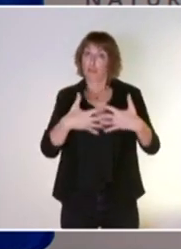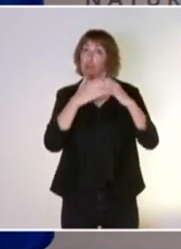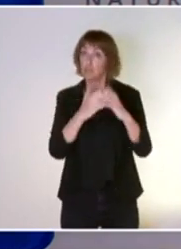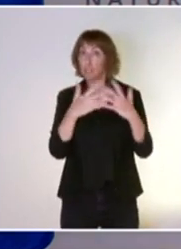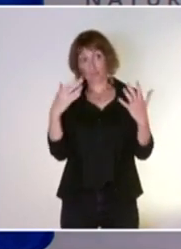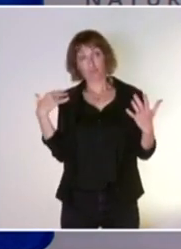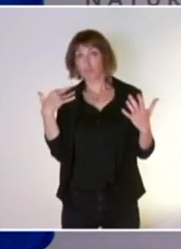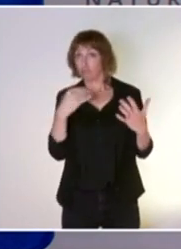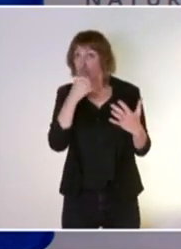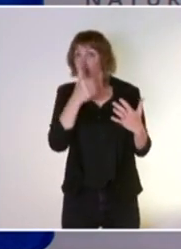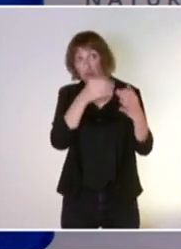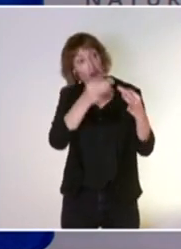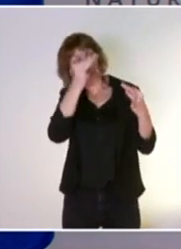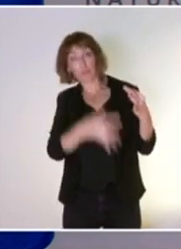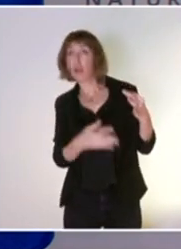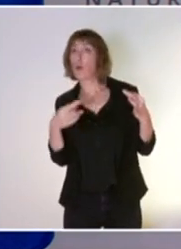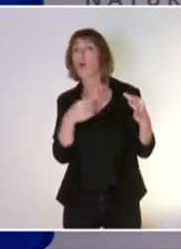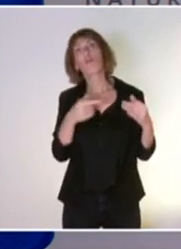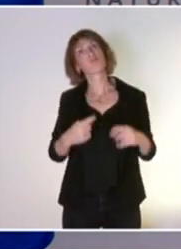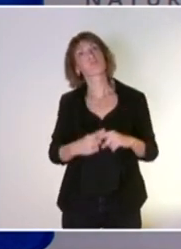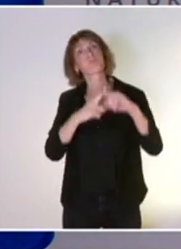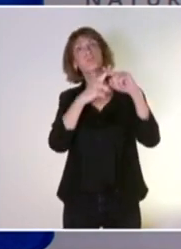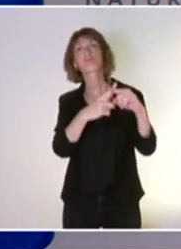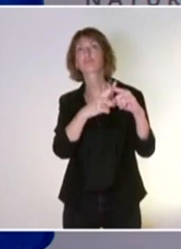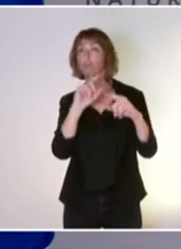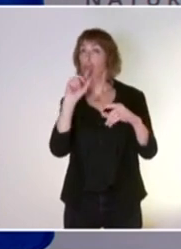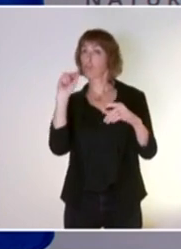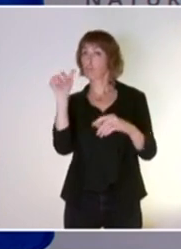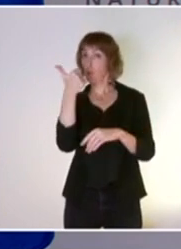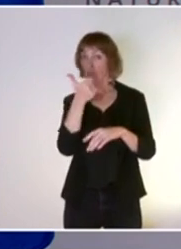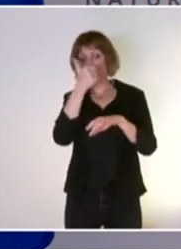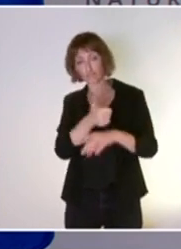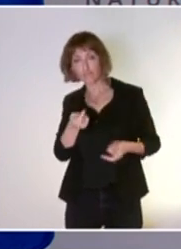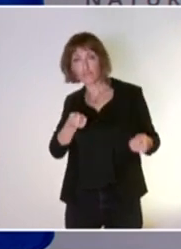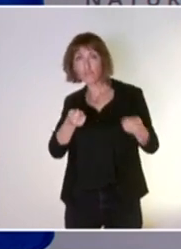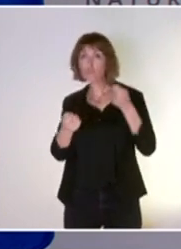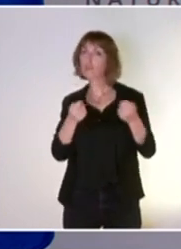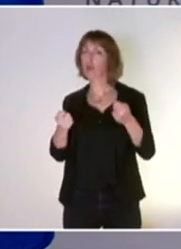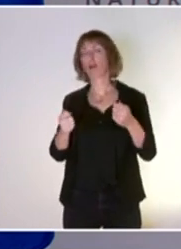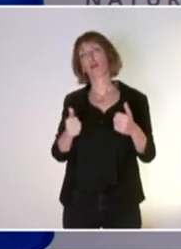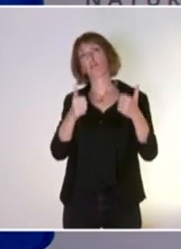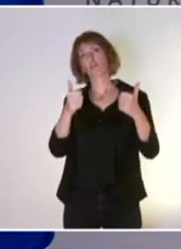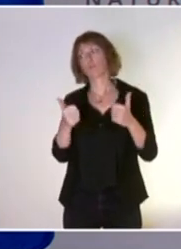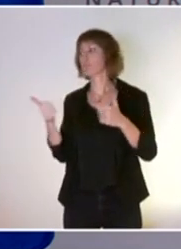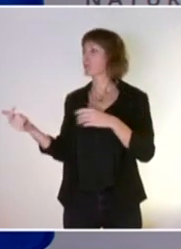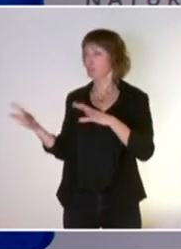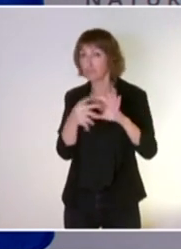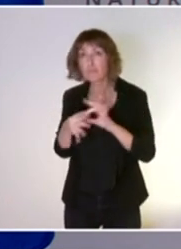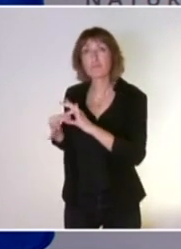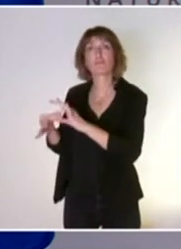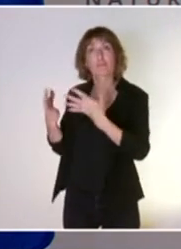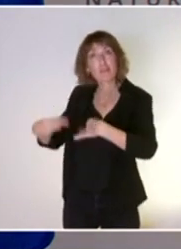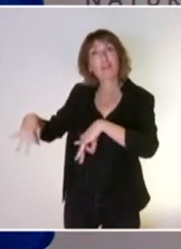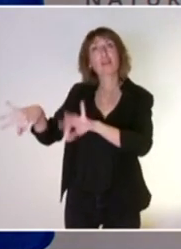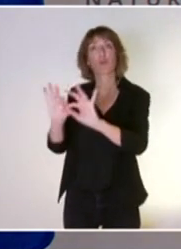C'est un dispositif qui, d'abord, dans sa gouvernance, associe vraiment les territoires, les acteurs locaux. Et donc,